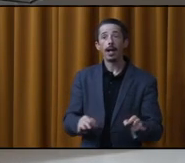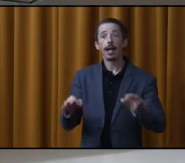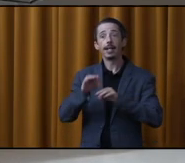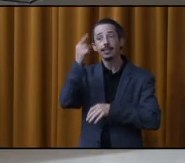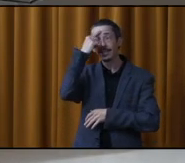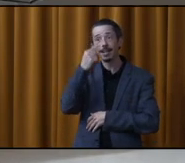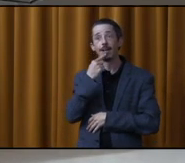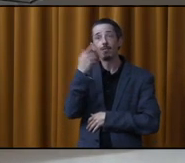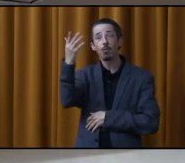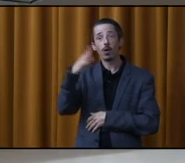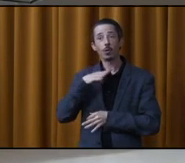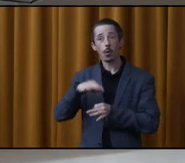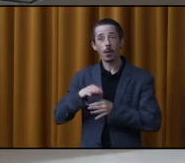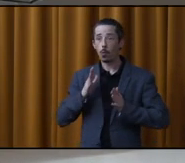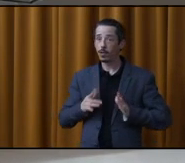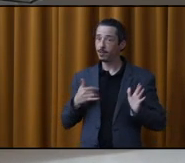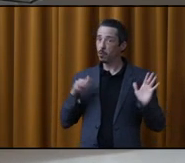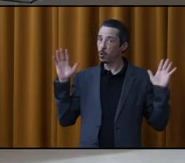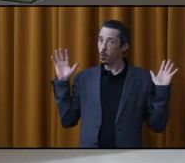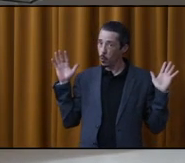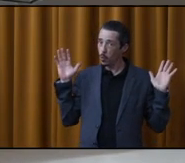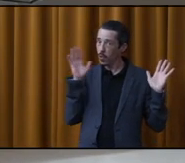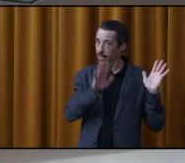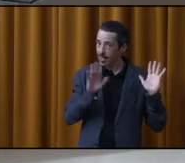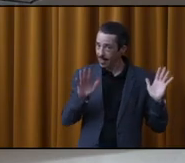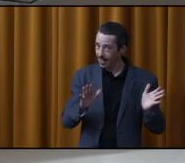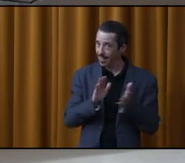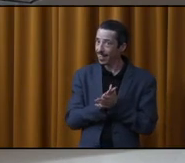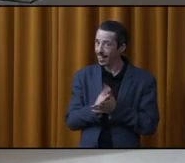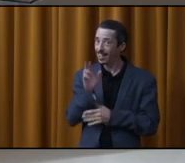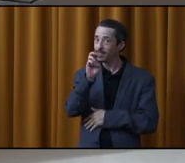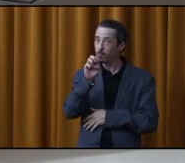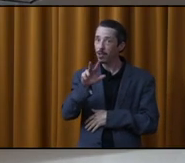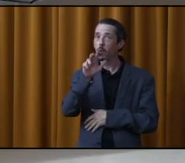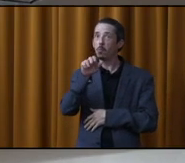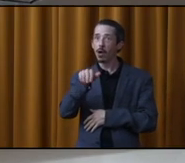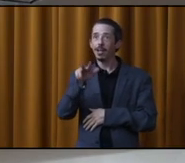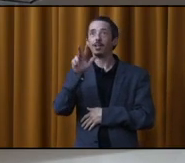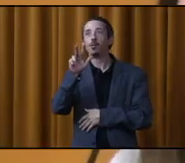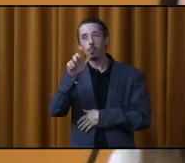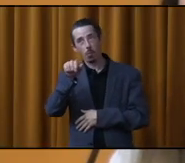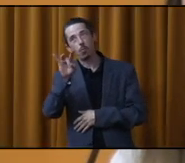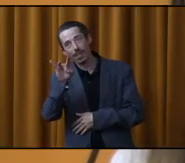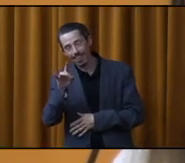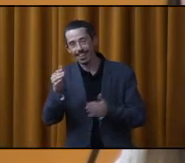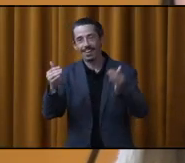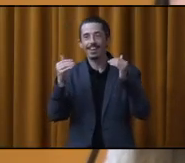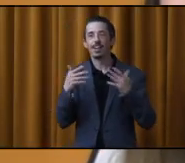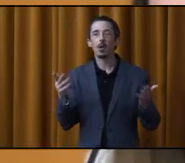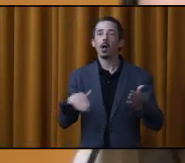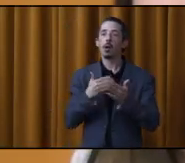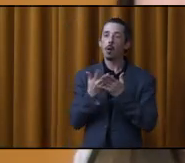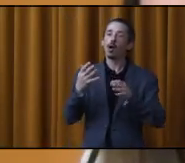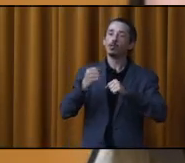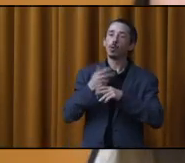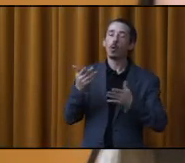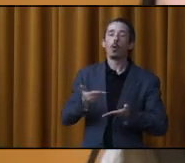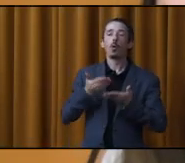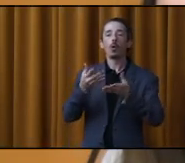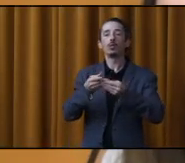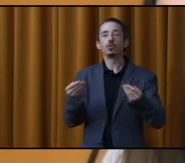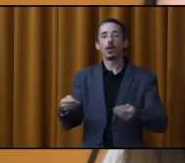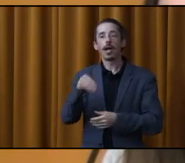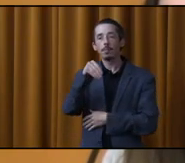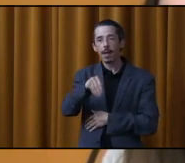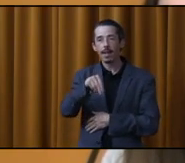des élus, c'est pas nous. Alors, 6.3.8. Il s'agit ici d'abroger la résolution numéro